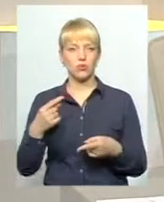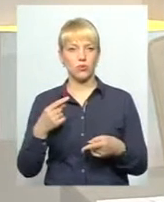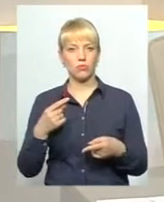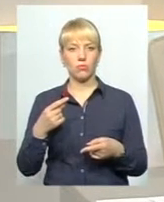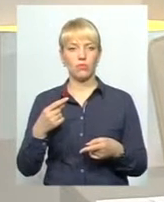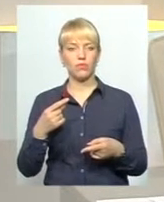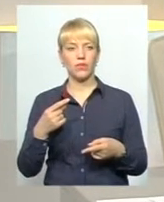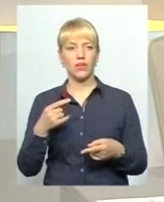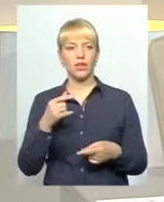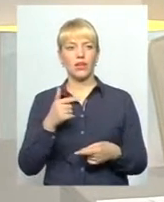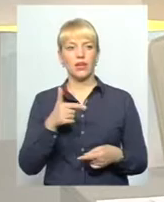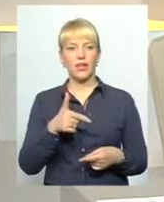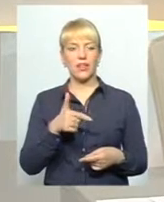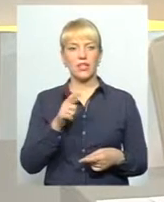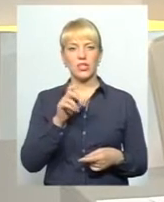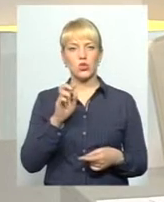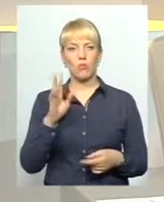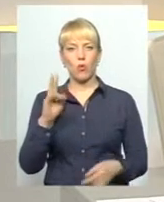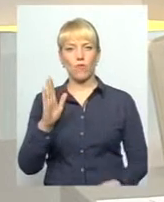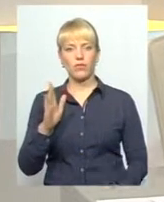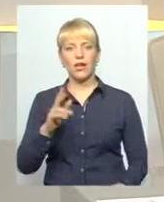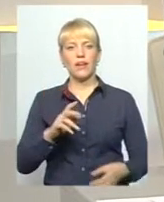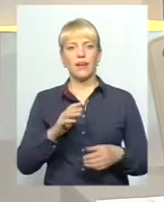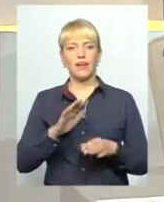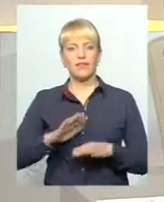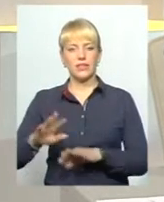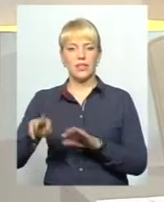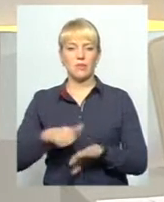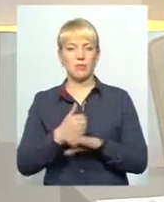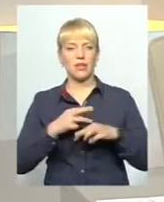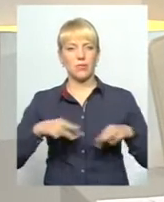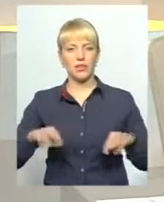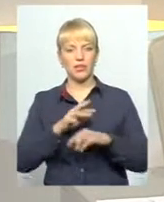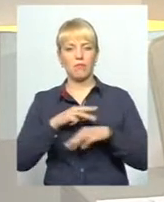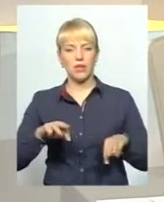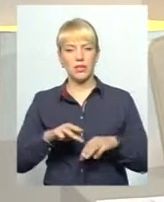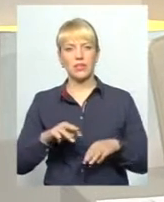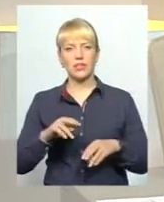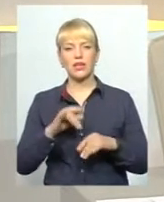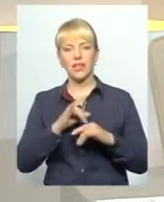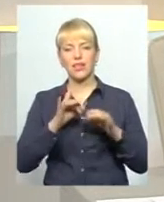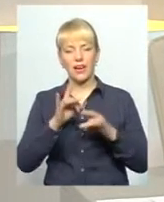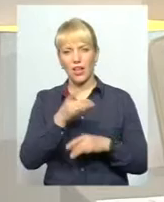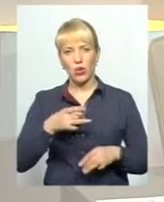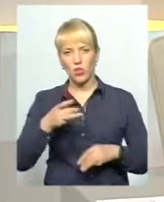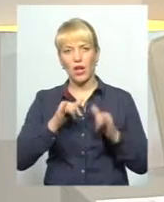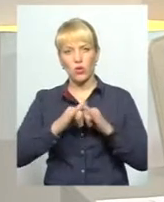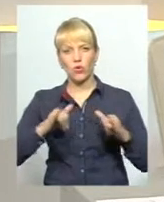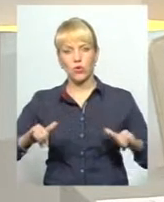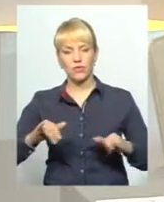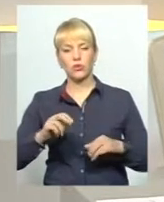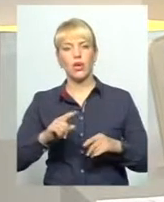Увага Геннадій Зубко, віце-прем'єр-міністр, міністр регіонального розвитку, будівництва та житлово-комунального господарства.